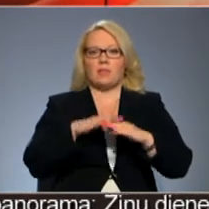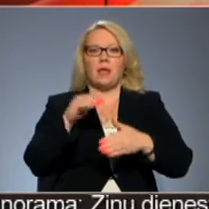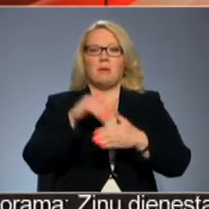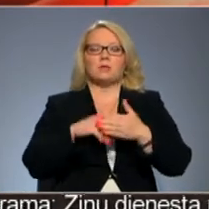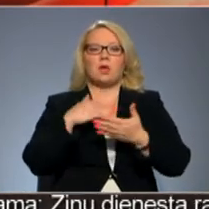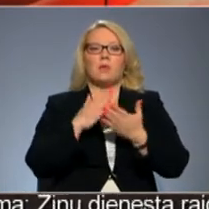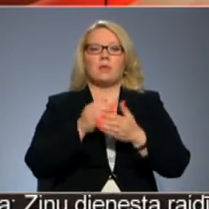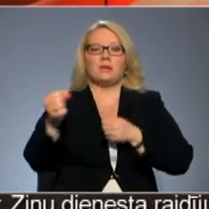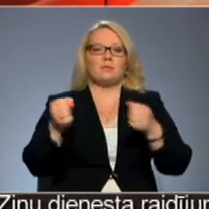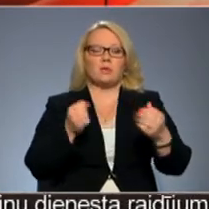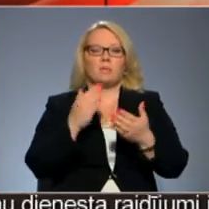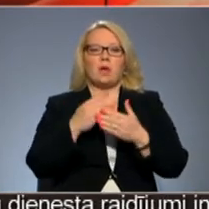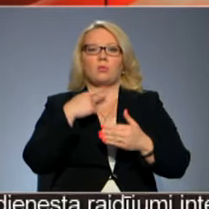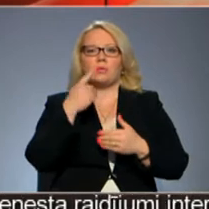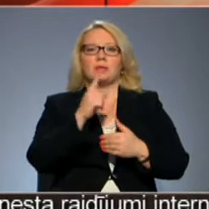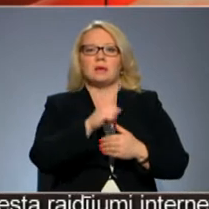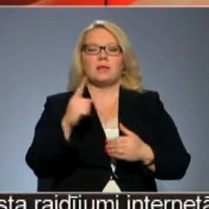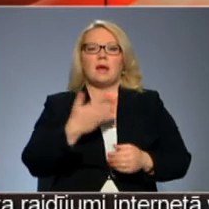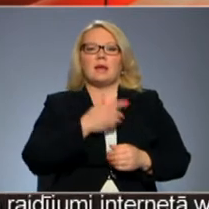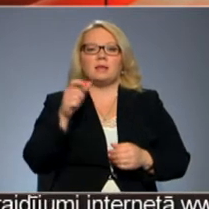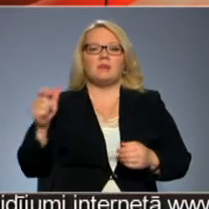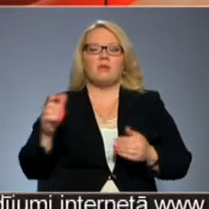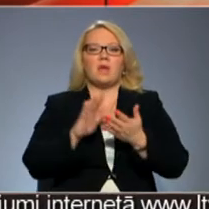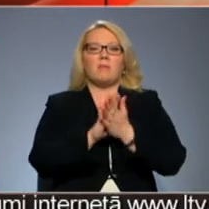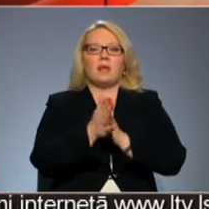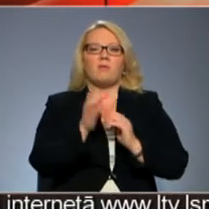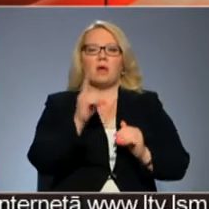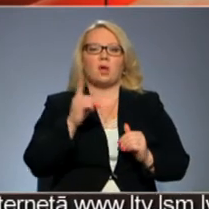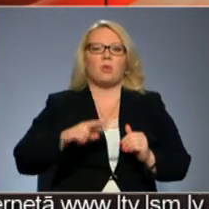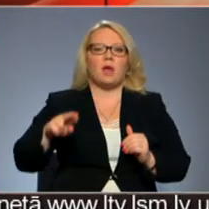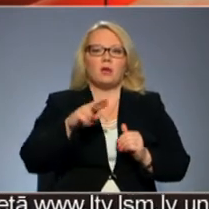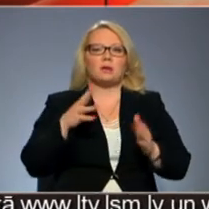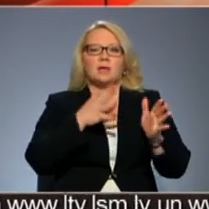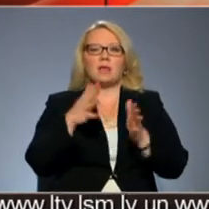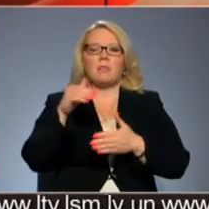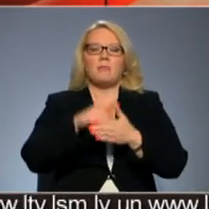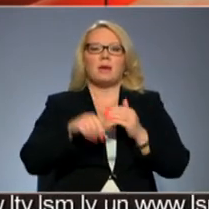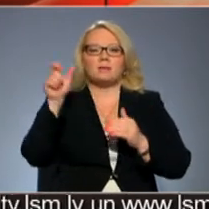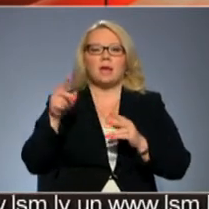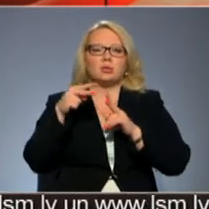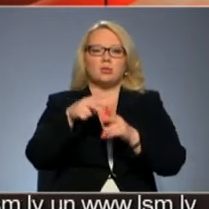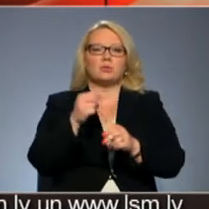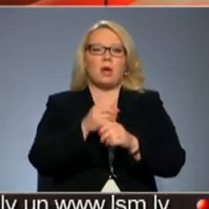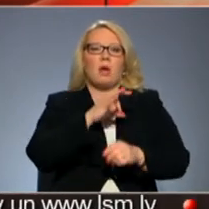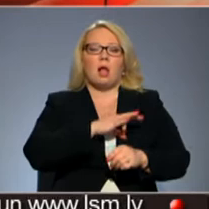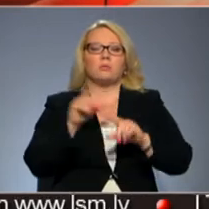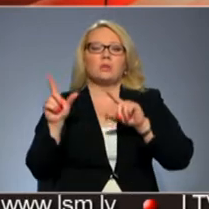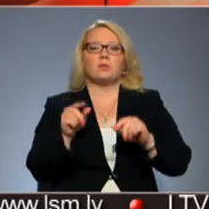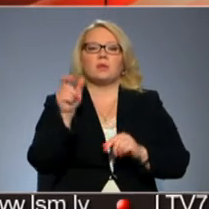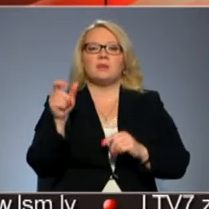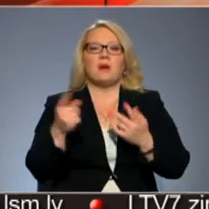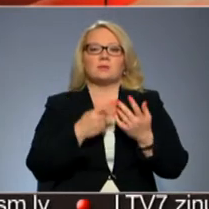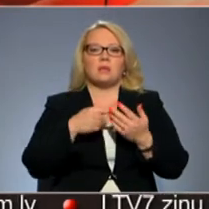noteikts, ņemot vairājā iedzīvotāju blīvumu katrā no reģioniem, kas ietekmē pasnieku slods un darba algu. Samazinoties cilvēku skaitam laukos daļēji